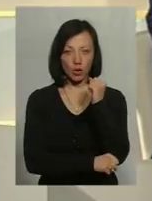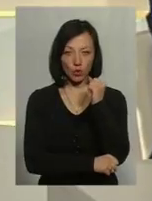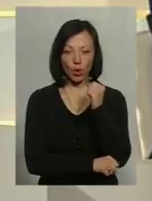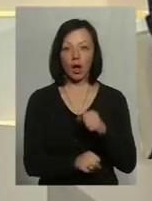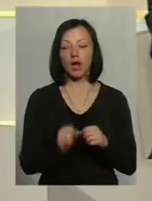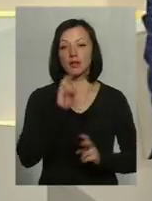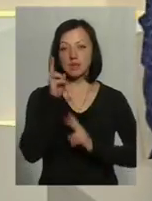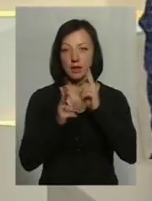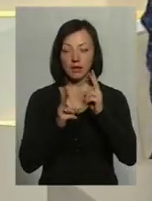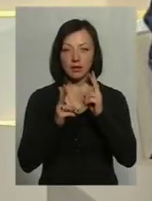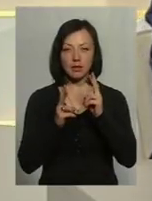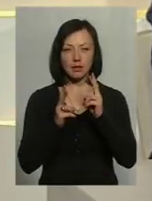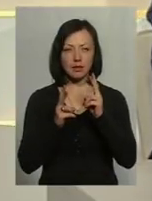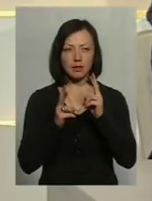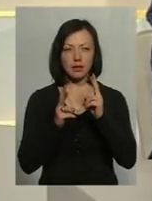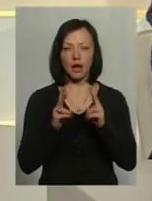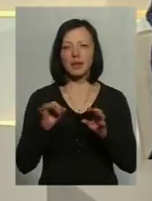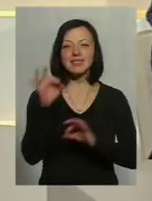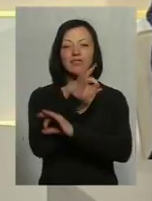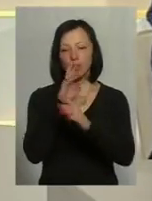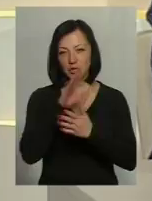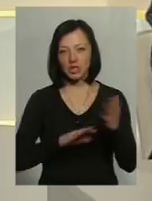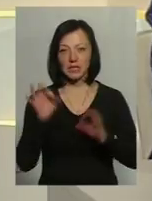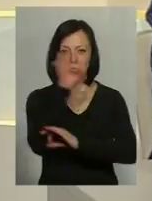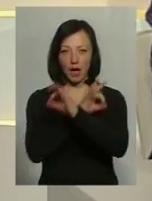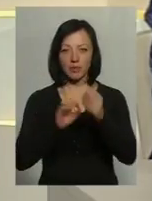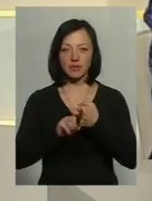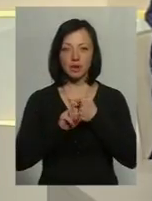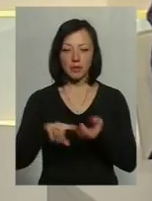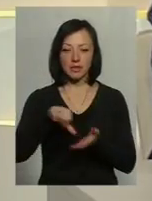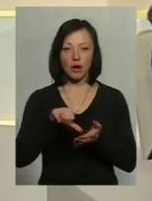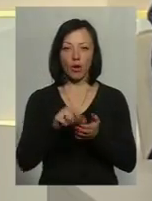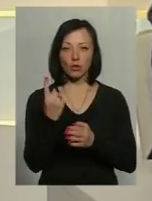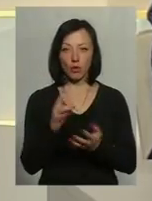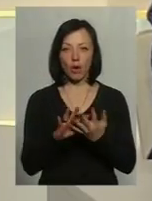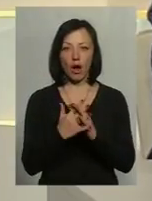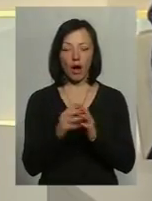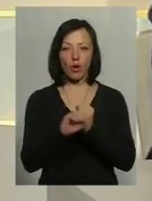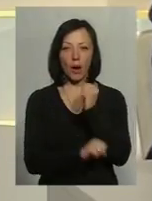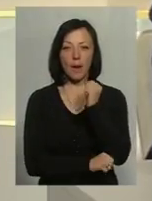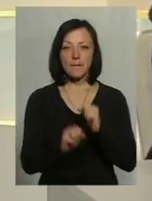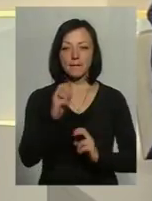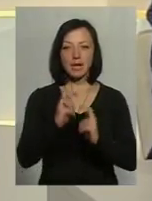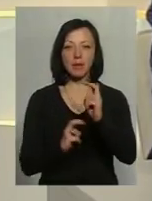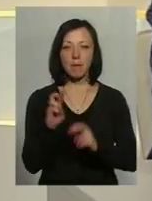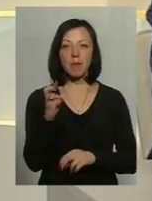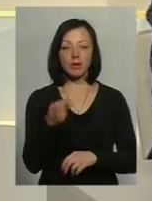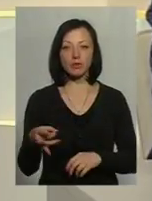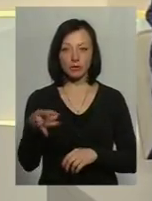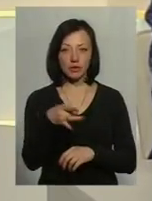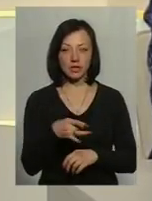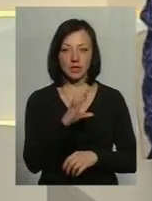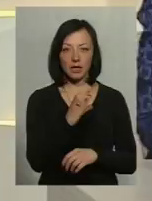Скайп зв'язком з нами є представник одного з агропідприємства Білоргірщини, Сергій